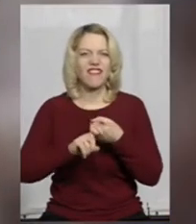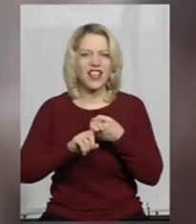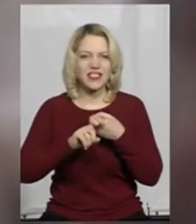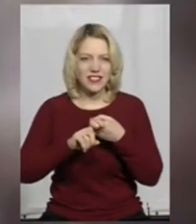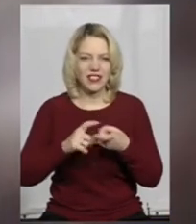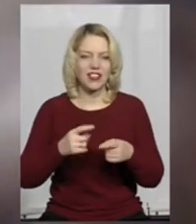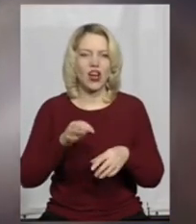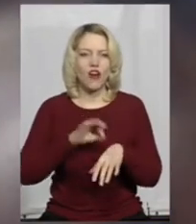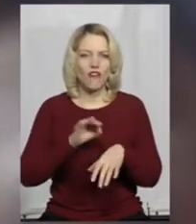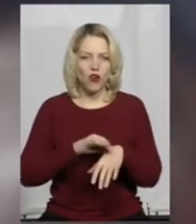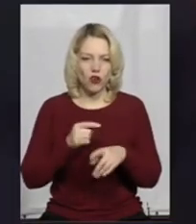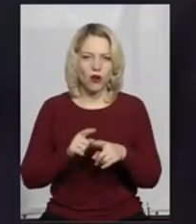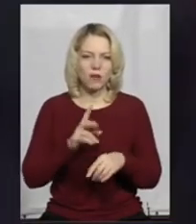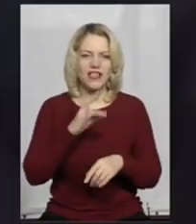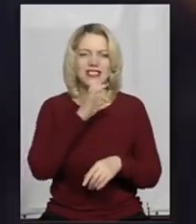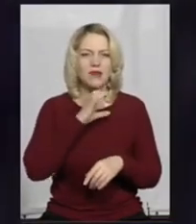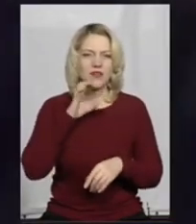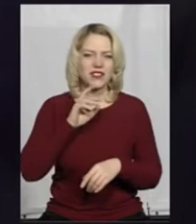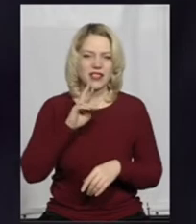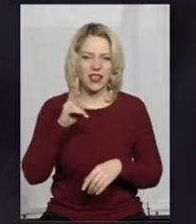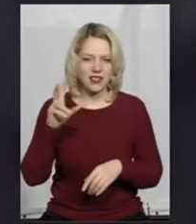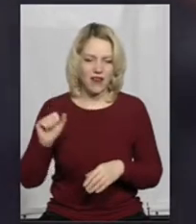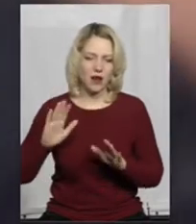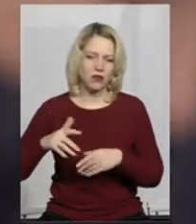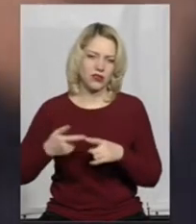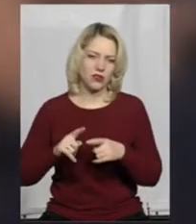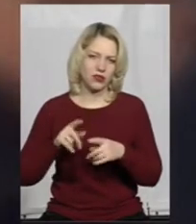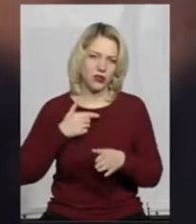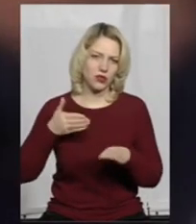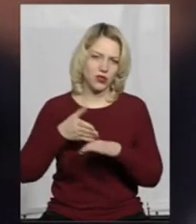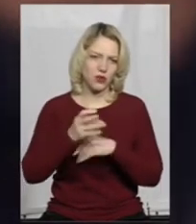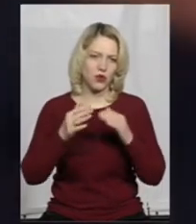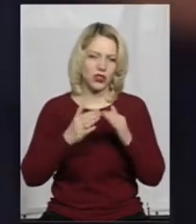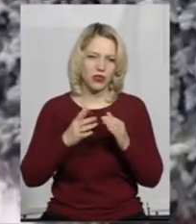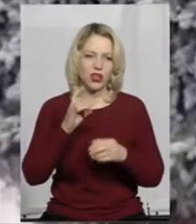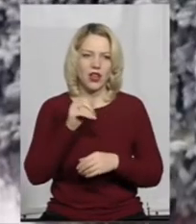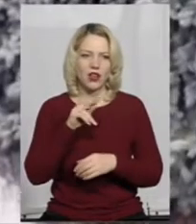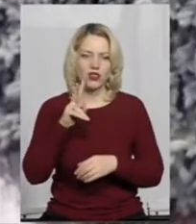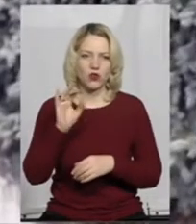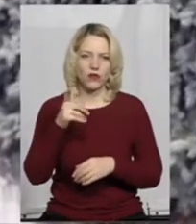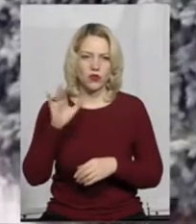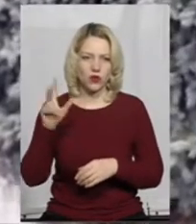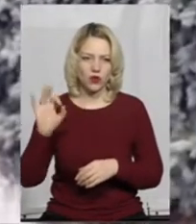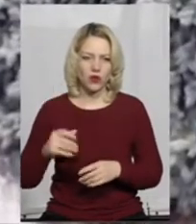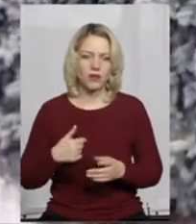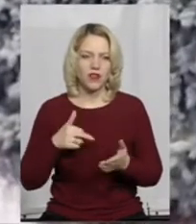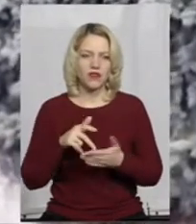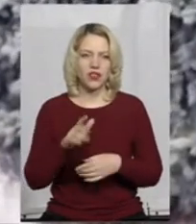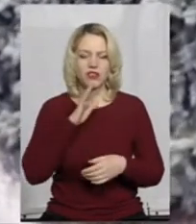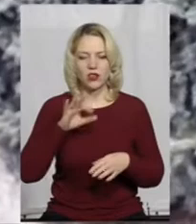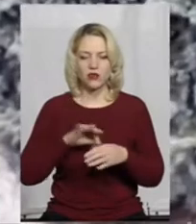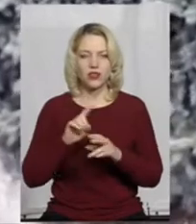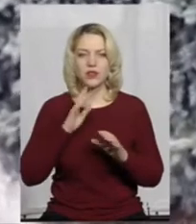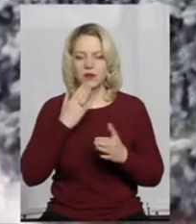чого волонтери, експерти в супроводі патрульної поліції пішли до будинку Миколи Речковського, щоб зустрітися з ним. Вийшла в кінці кінців дружина і запитала, що